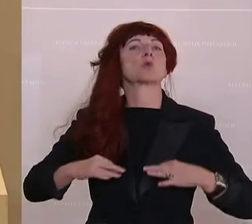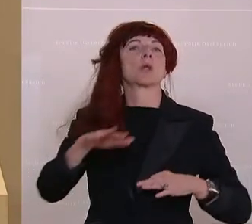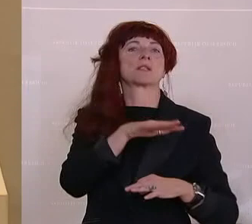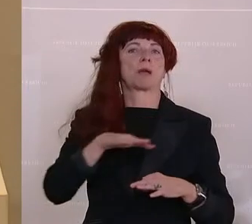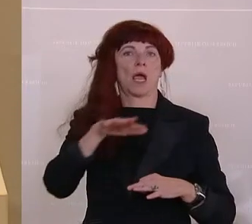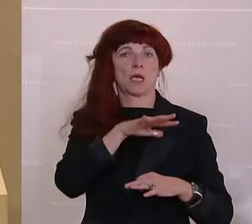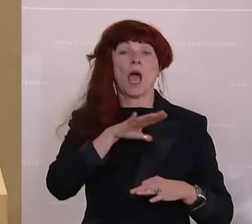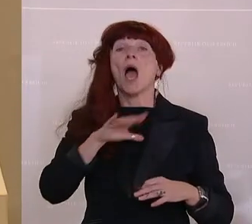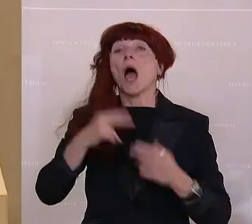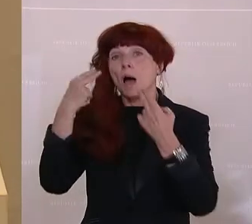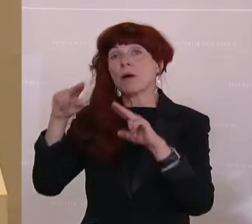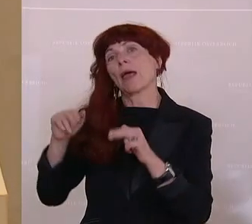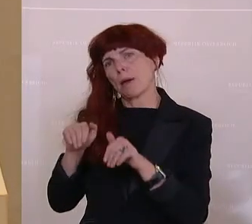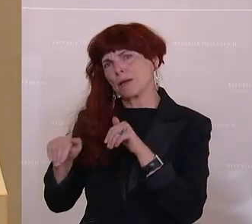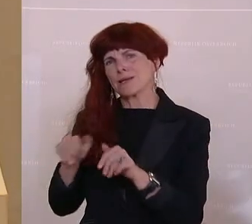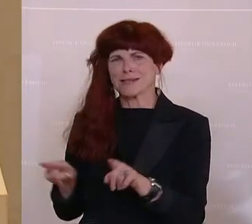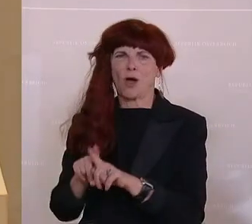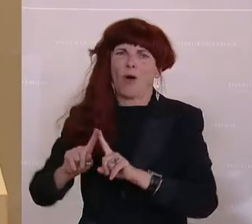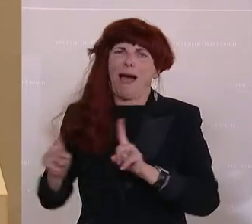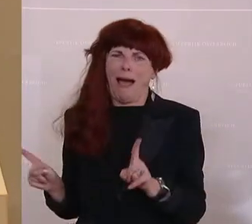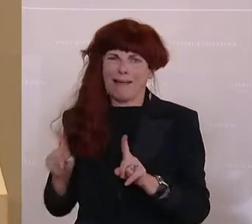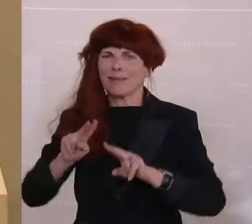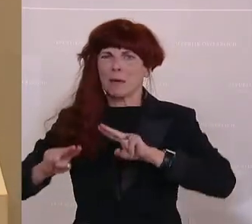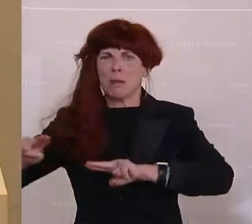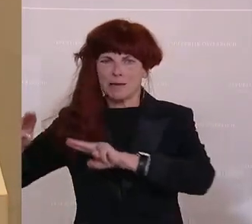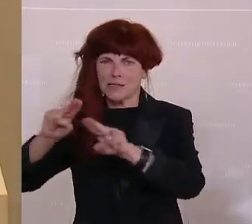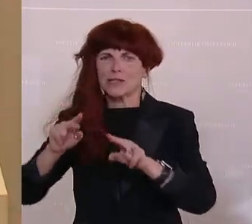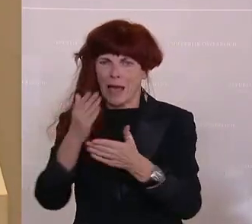Aber Herr Minister, kümmern Sie sich bitte auch um die anderen Lücken.